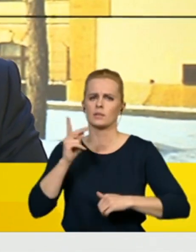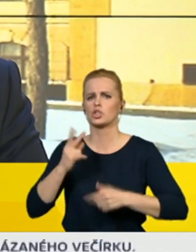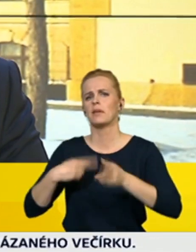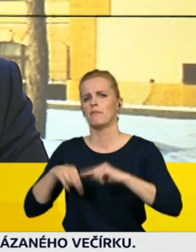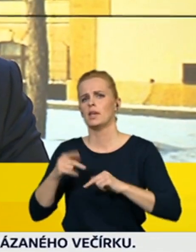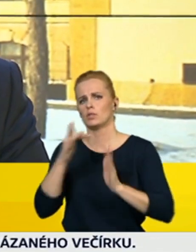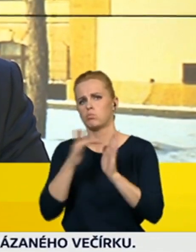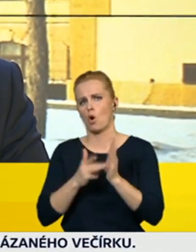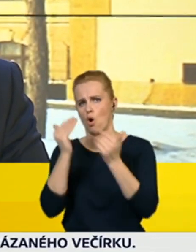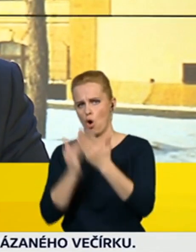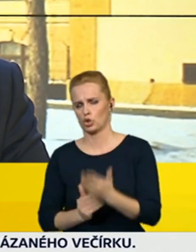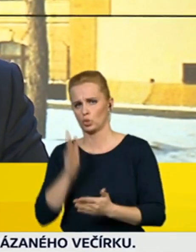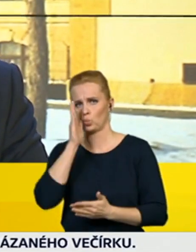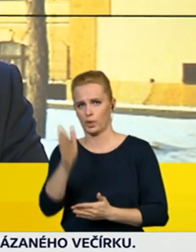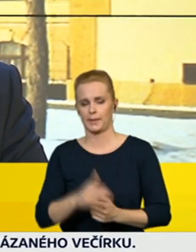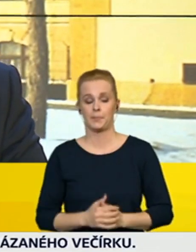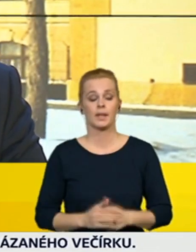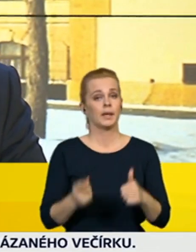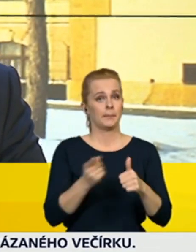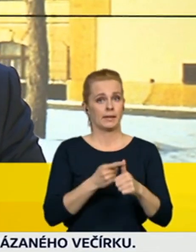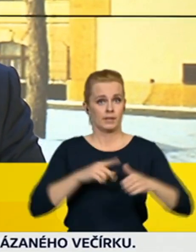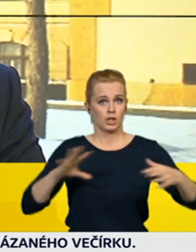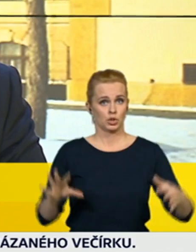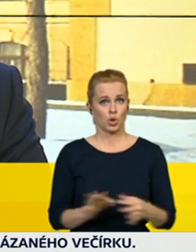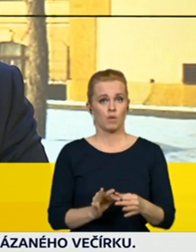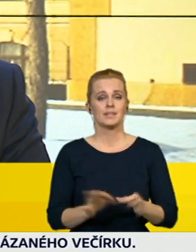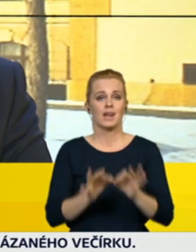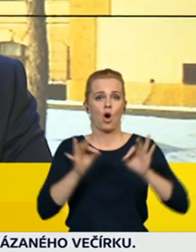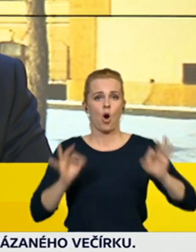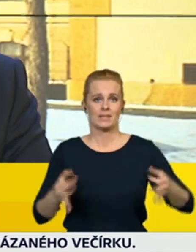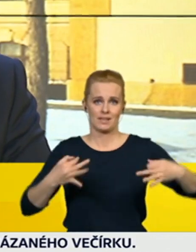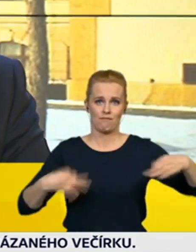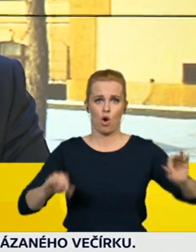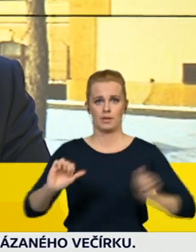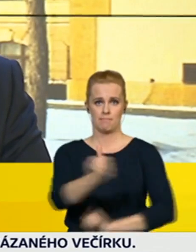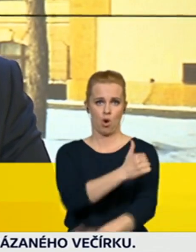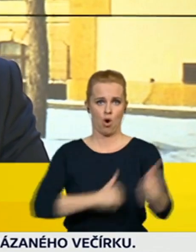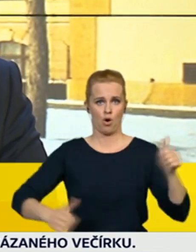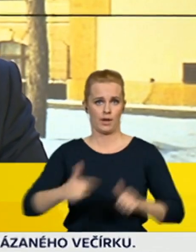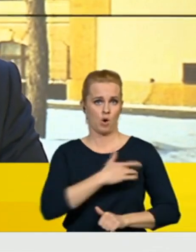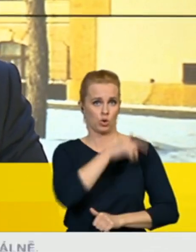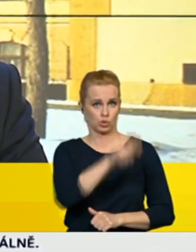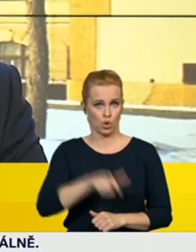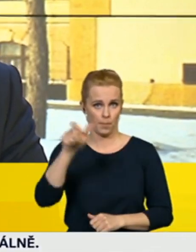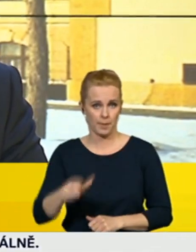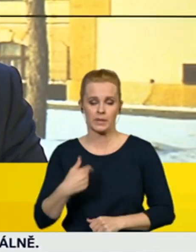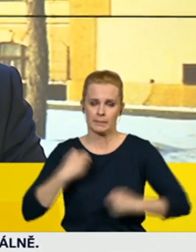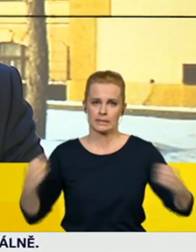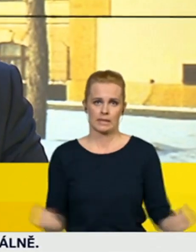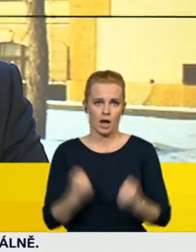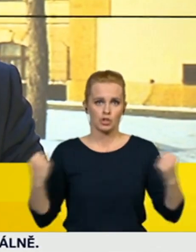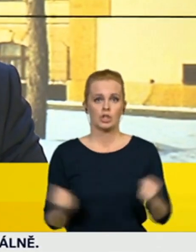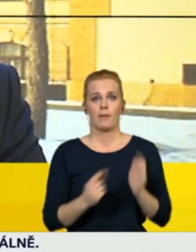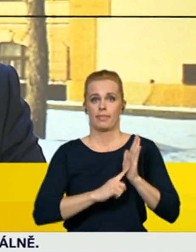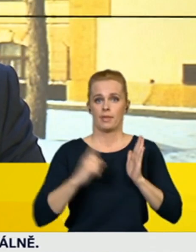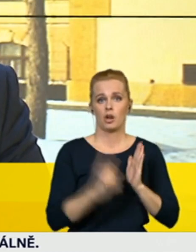To první se týká umezení volného pohybu osob. My se snažíme těmi nařízeními